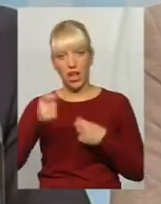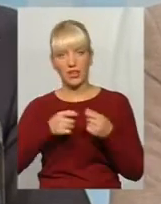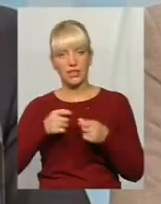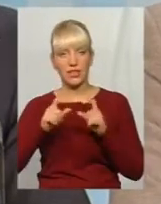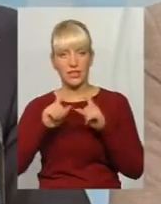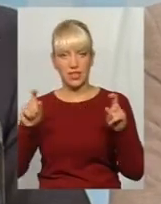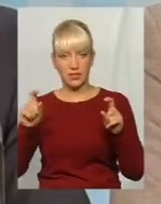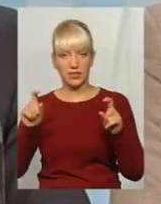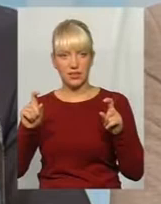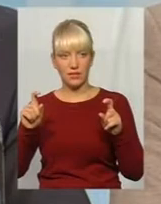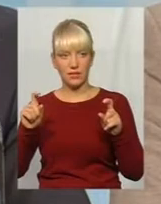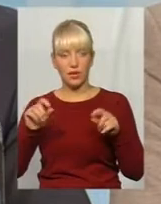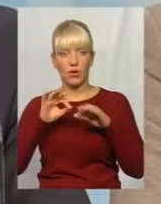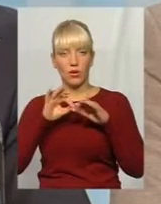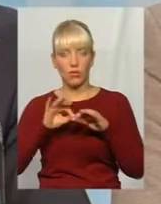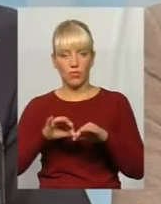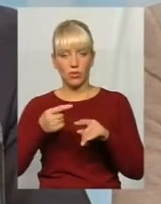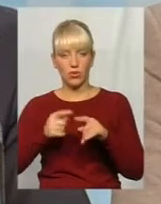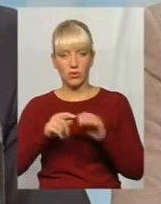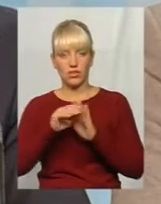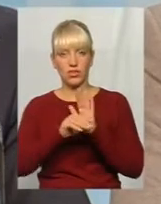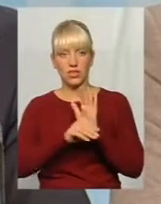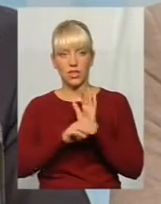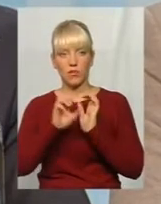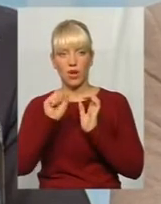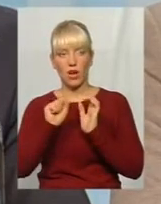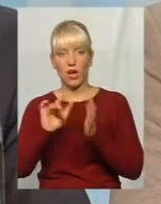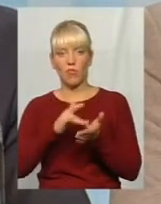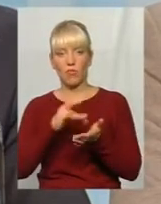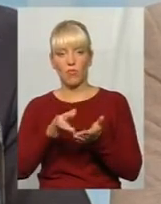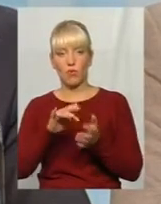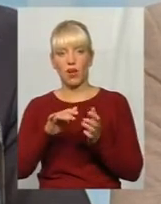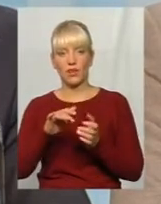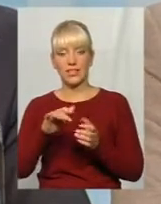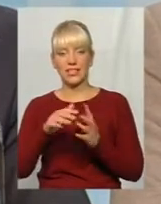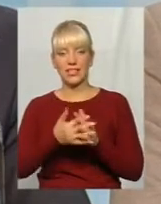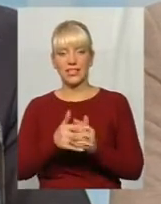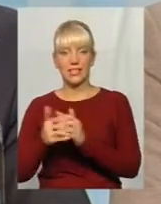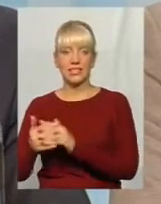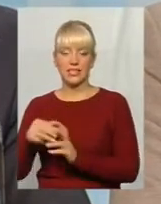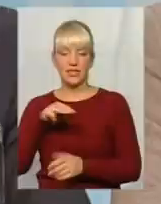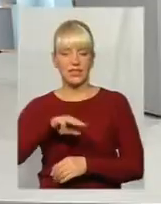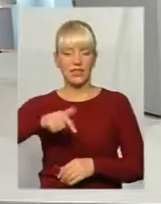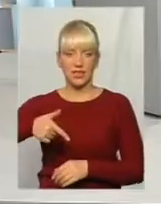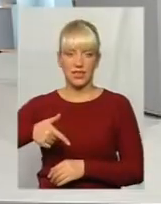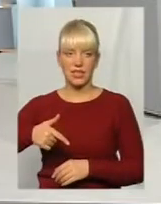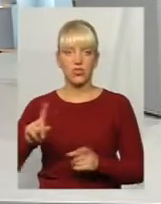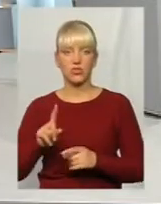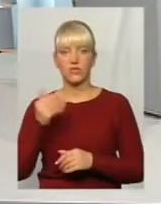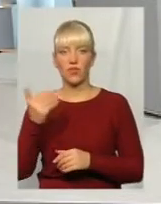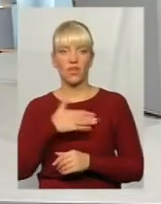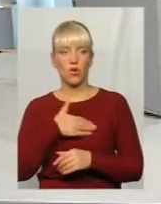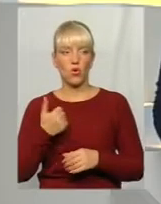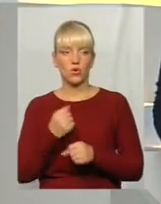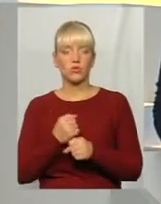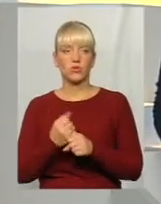райдержадміністрації пропагують цю систему, а обглотери сіл, ОТГ, вони не хочуть в